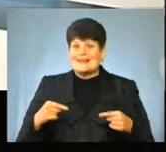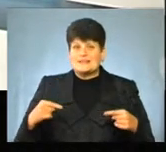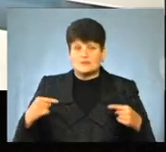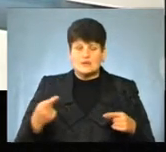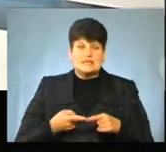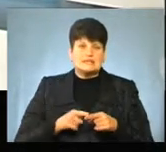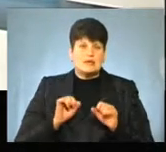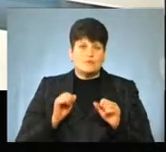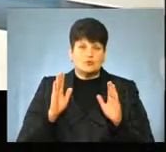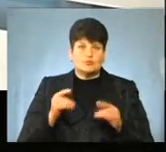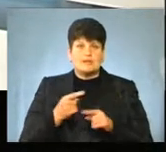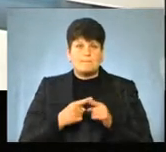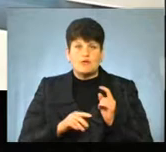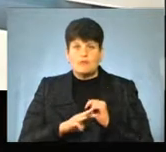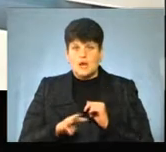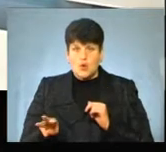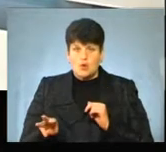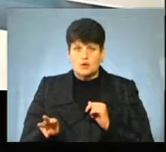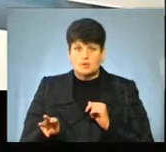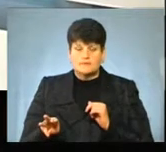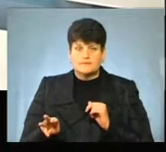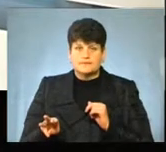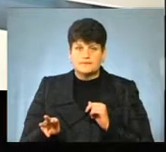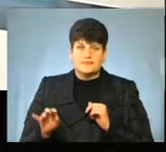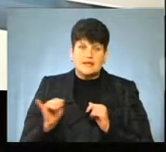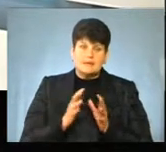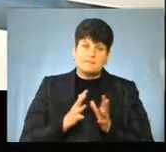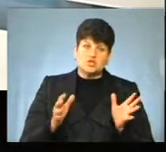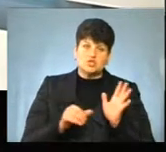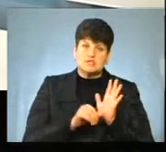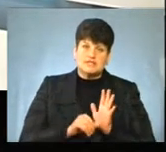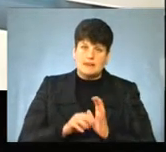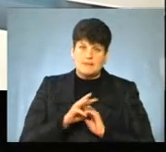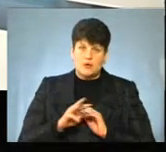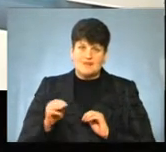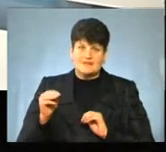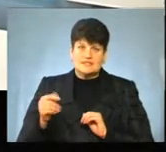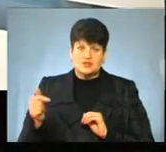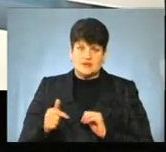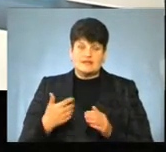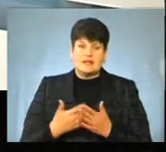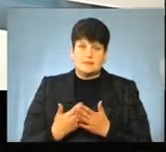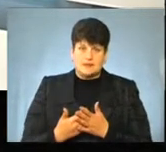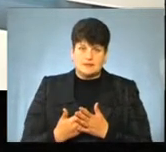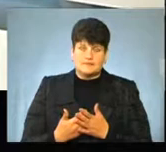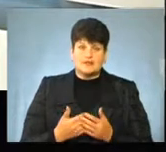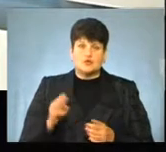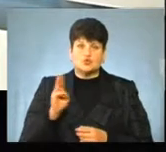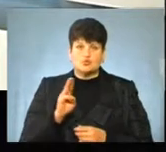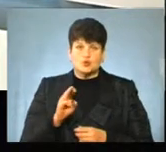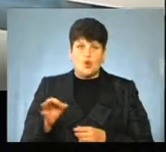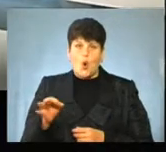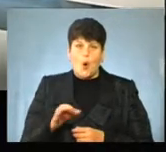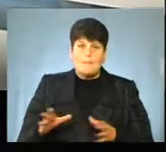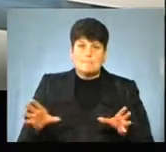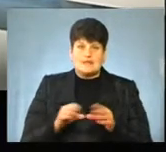Це може бути і півмільйона, і більше шести мільйонів тисяч гривень. Наприклад, для Шумської